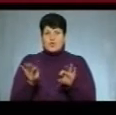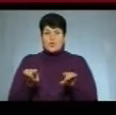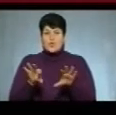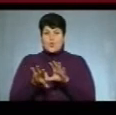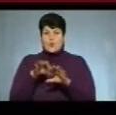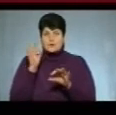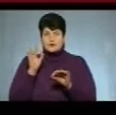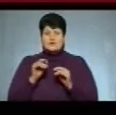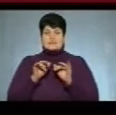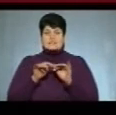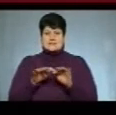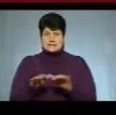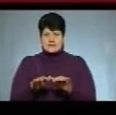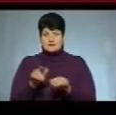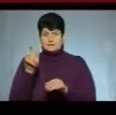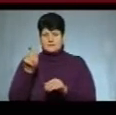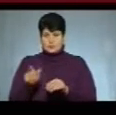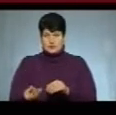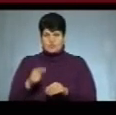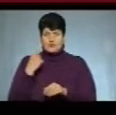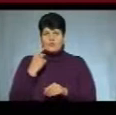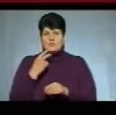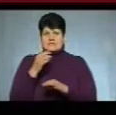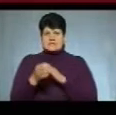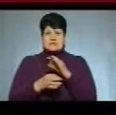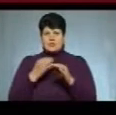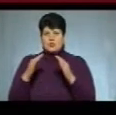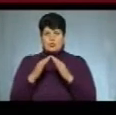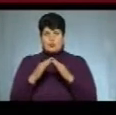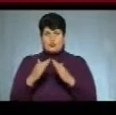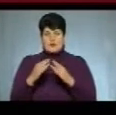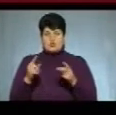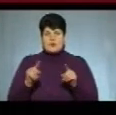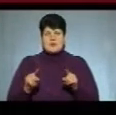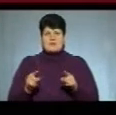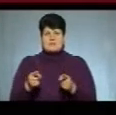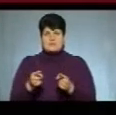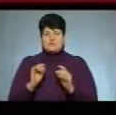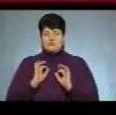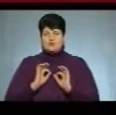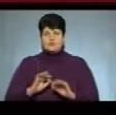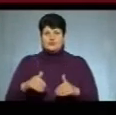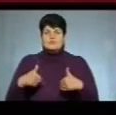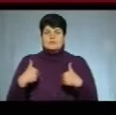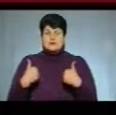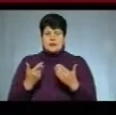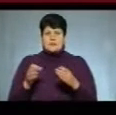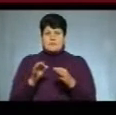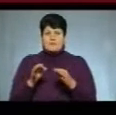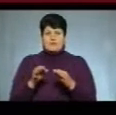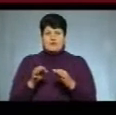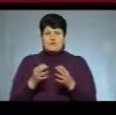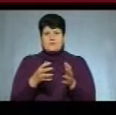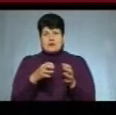запобіжний захід підозрюваному у вигіді цілодупового домашнього арешту. Прокуратура зверталася з питанням про взяття особи під